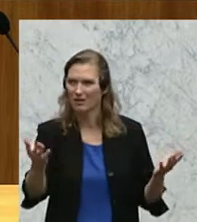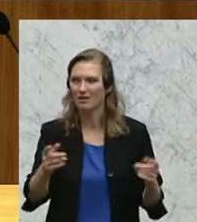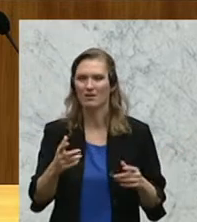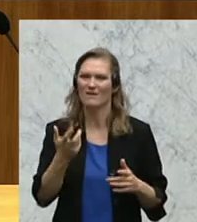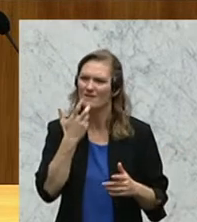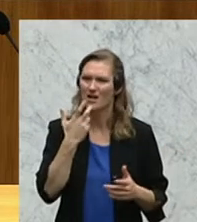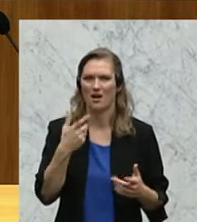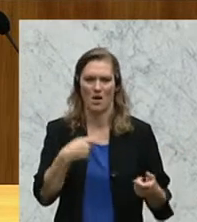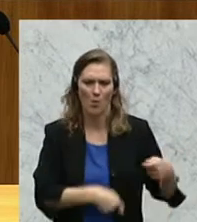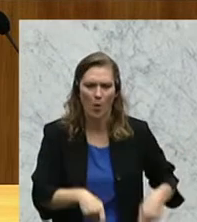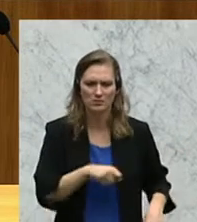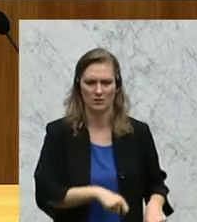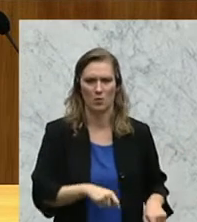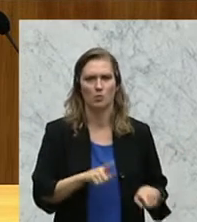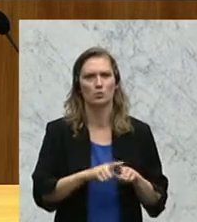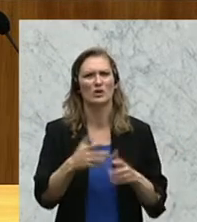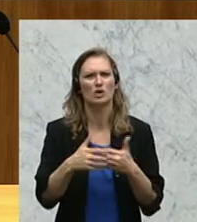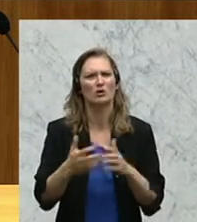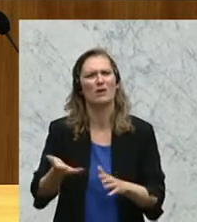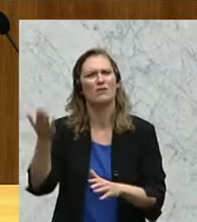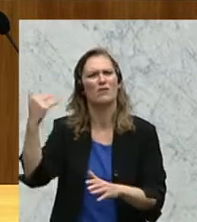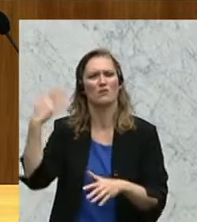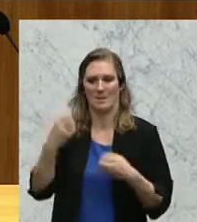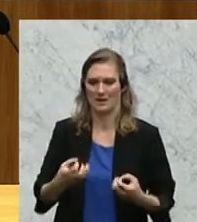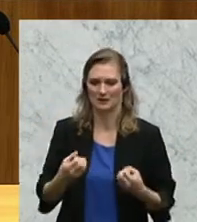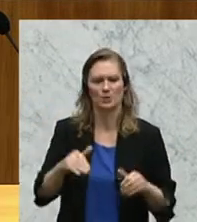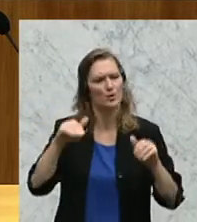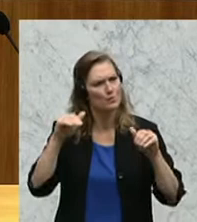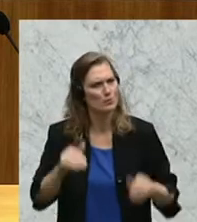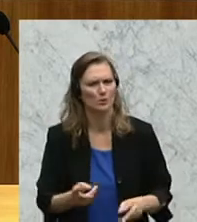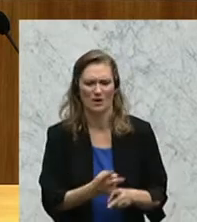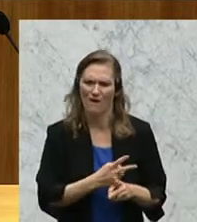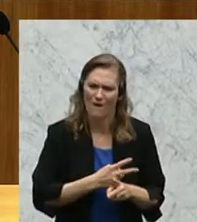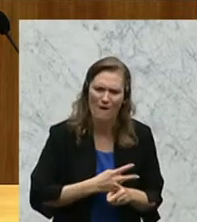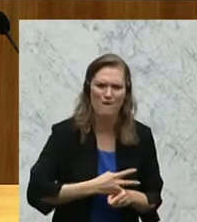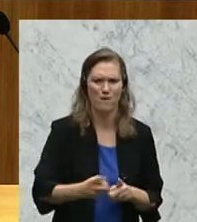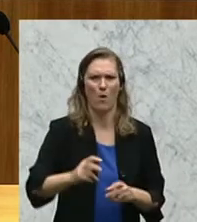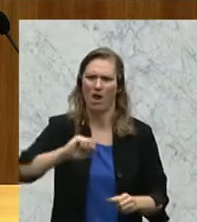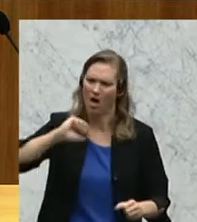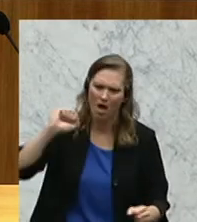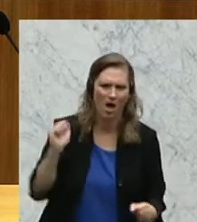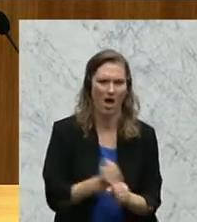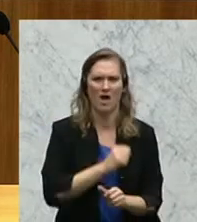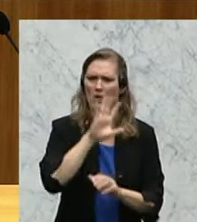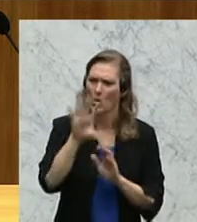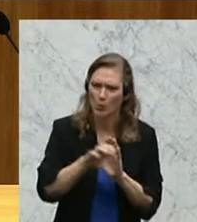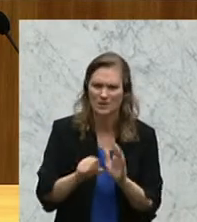Vorfällen in der Vergangenheit mit letzter Konsequenz und vollster Härte zu begegnen.